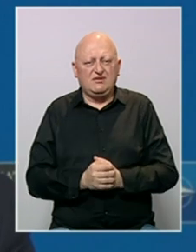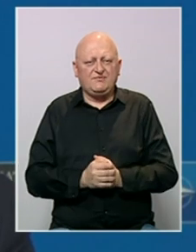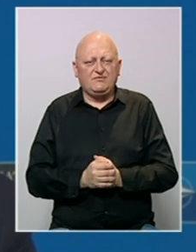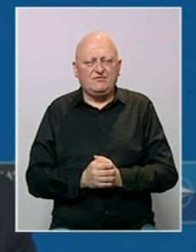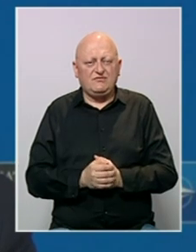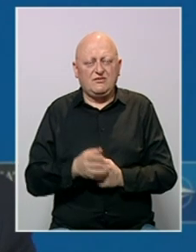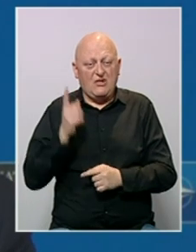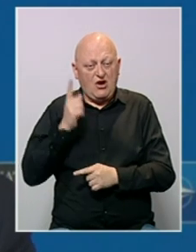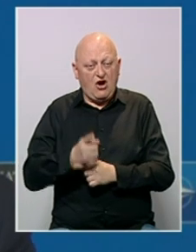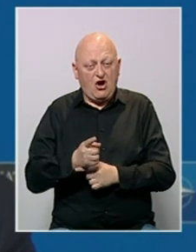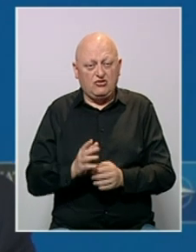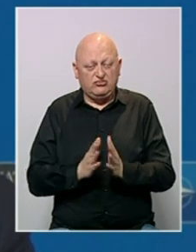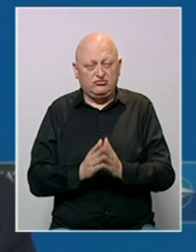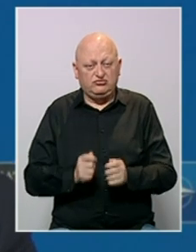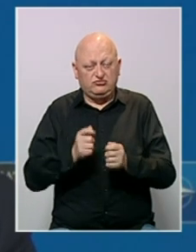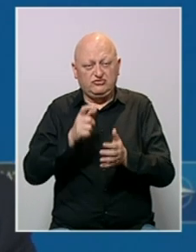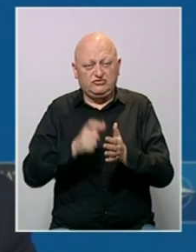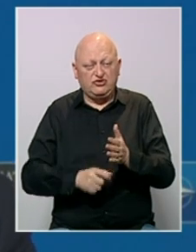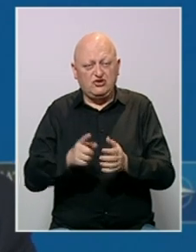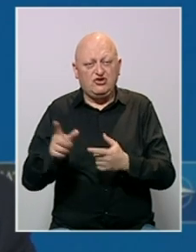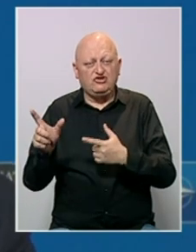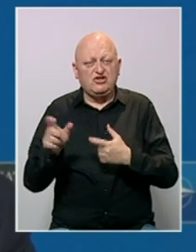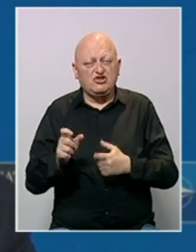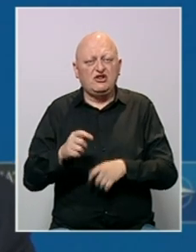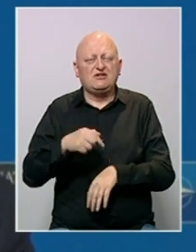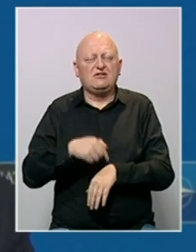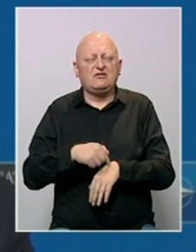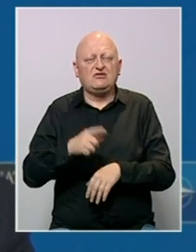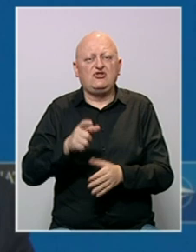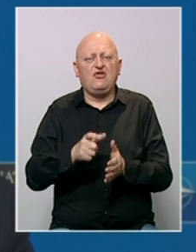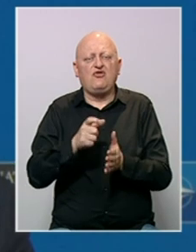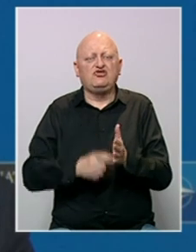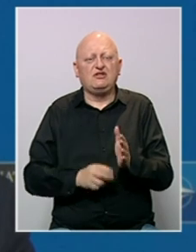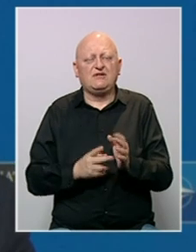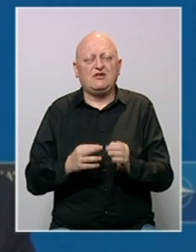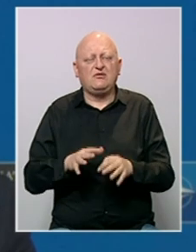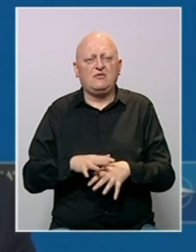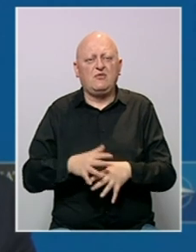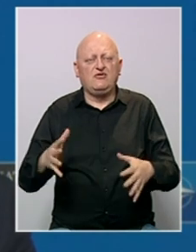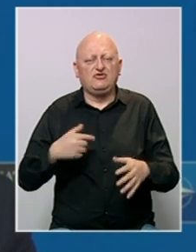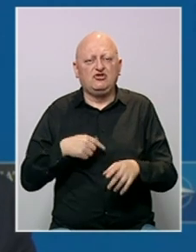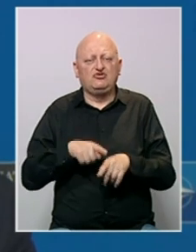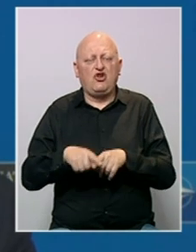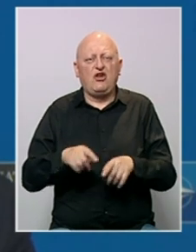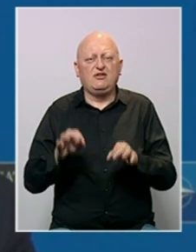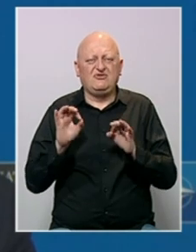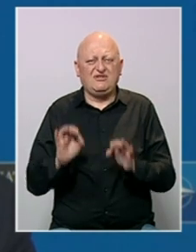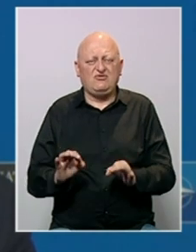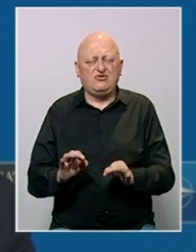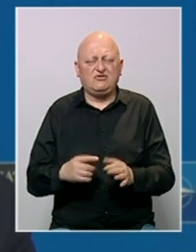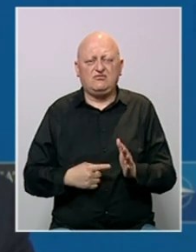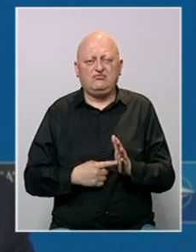Ako odluče da apliciraju za članstvo, to će biti istorijski trenutak. Njihovo članstvo u NATO-u povećalo bi našu kolektivnu sigurnost,